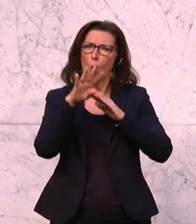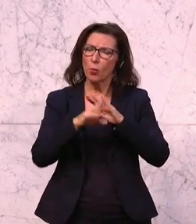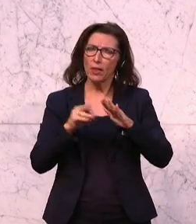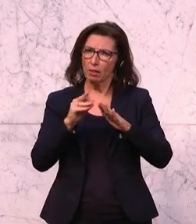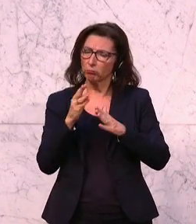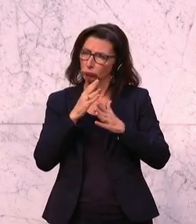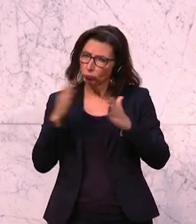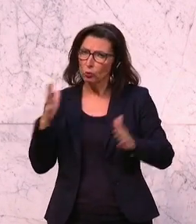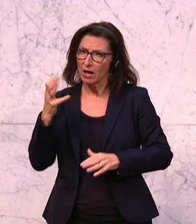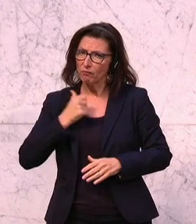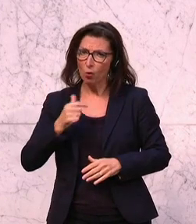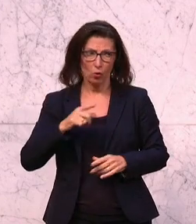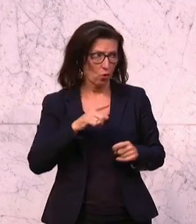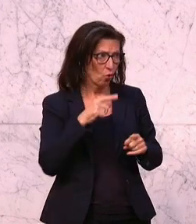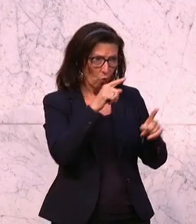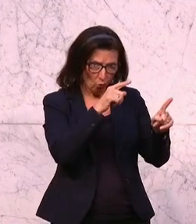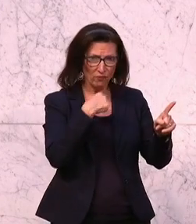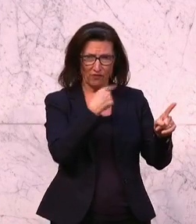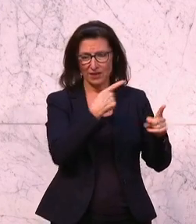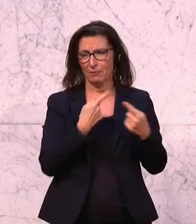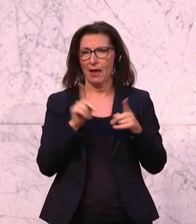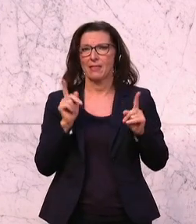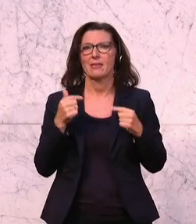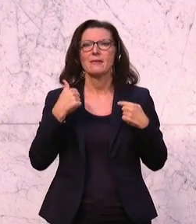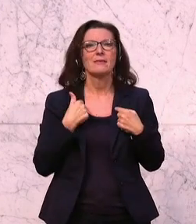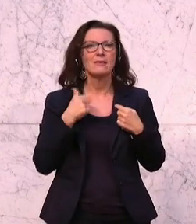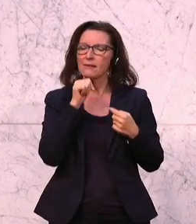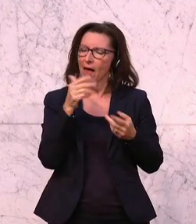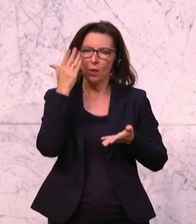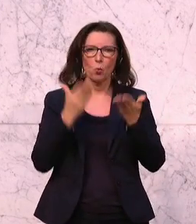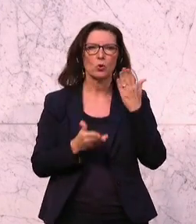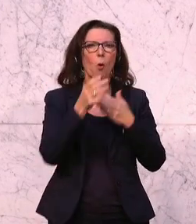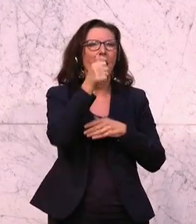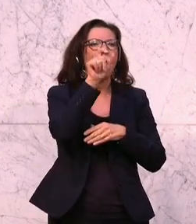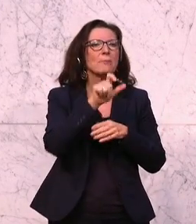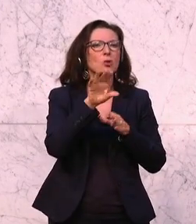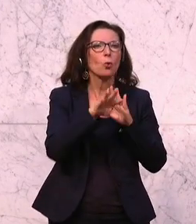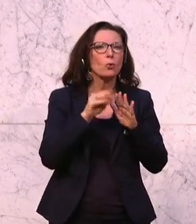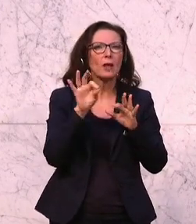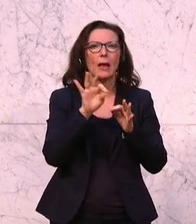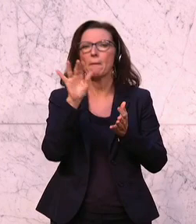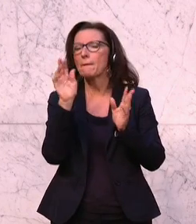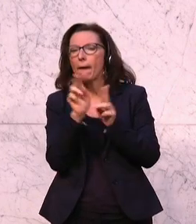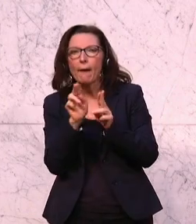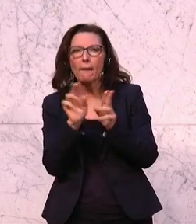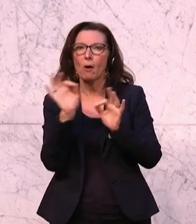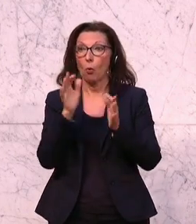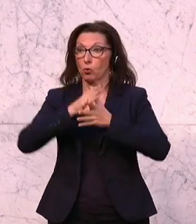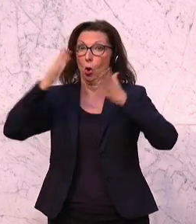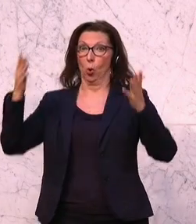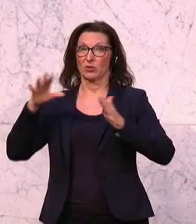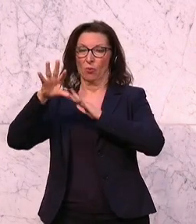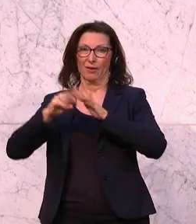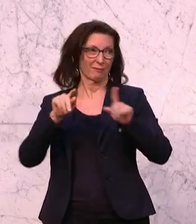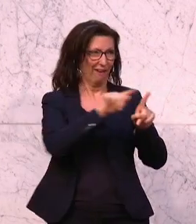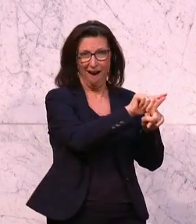zu Ihnen machen wir keinen Unterschied zwischen einem Ein-Personen-Unternehmen, einem kleinen Unternehmen und einem großen Unternehmen. Uns sind alle gleich wichtig,